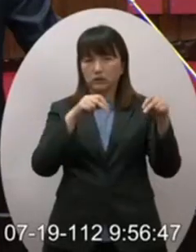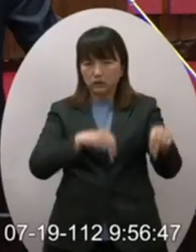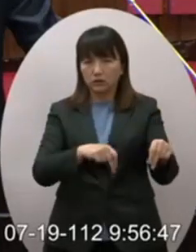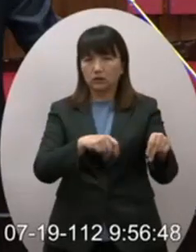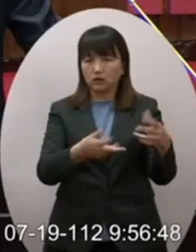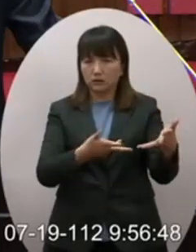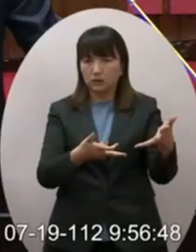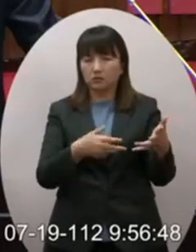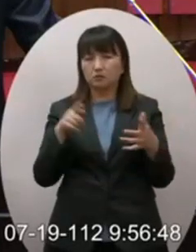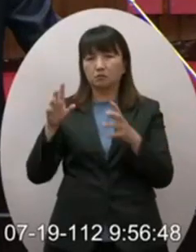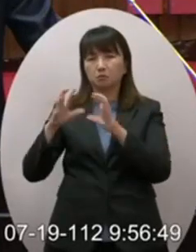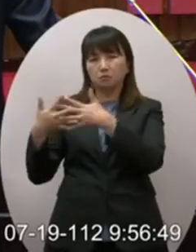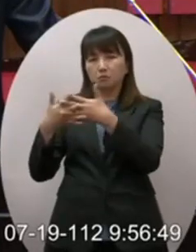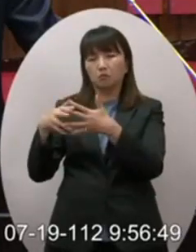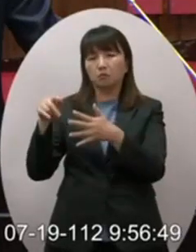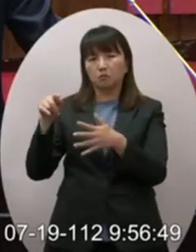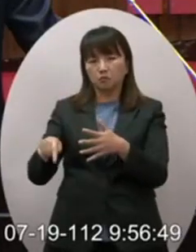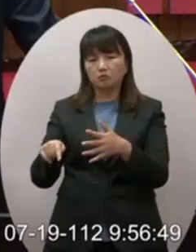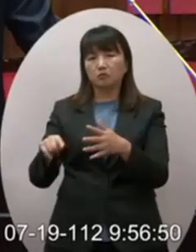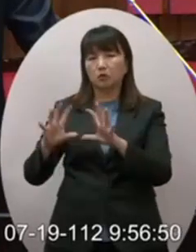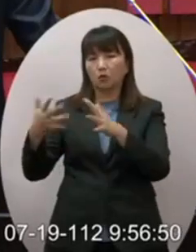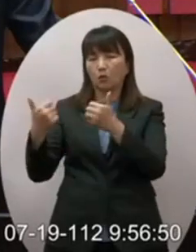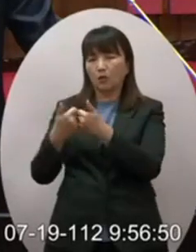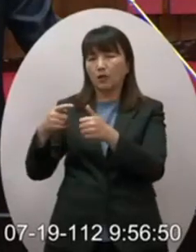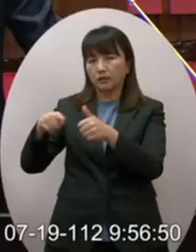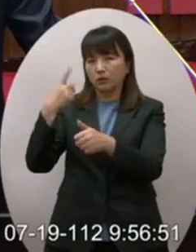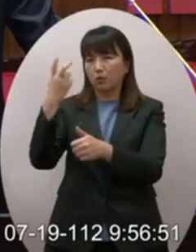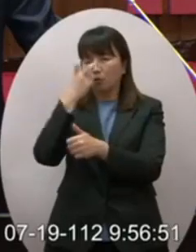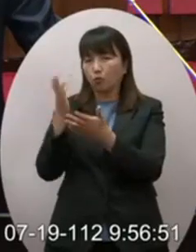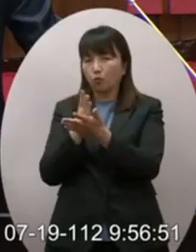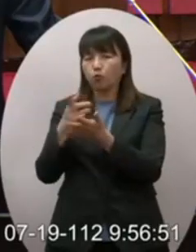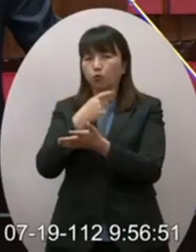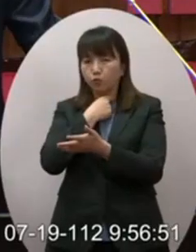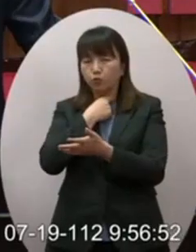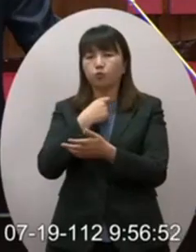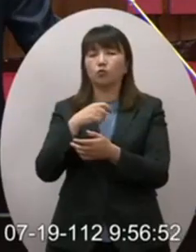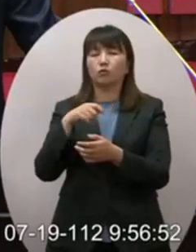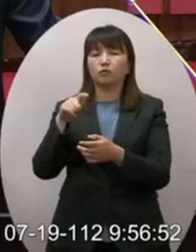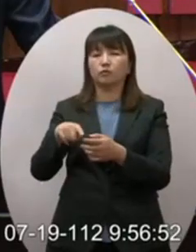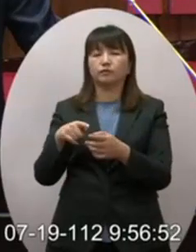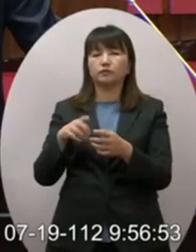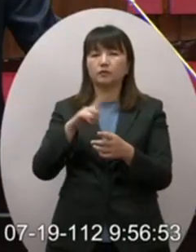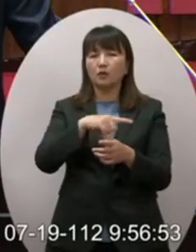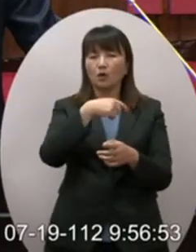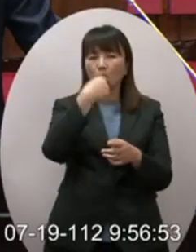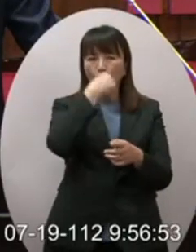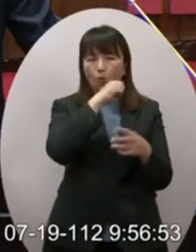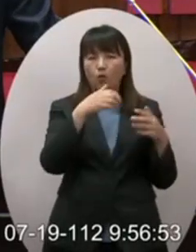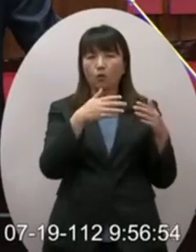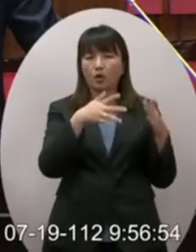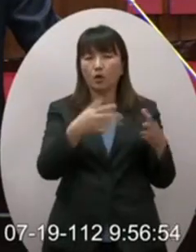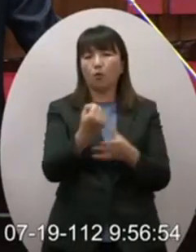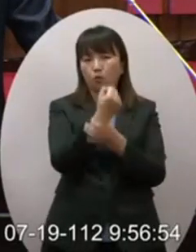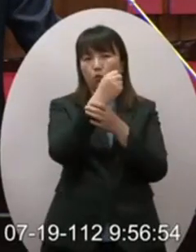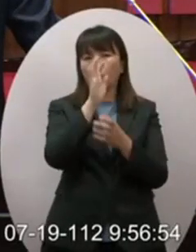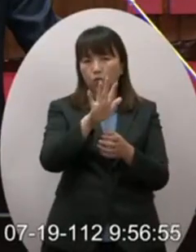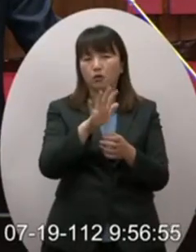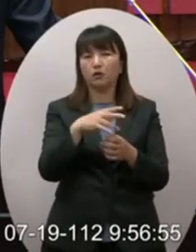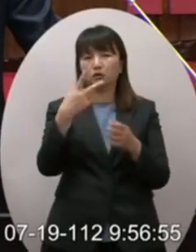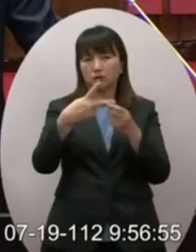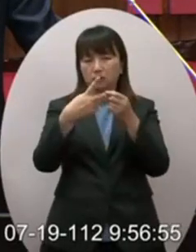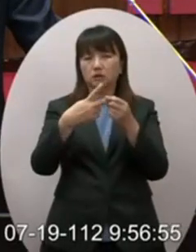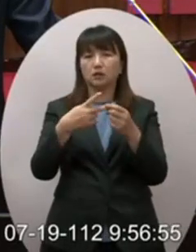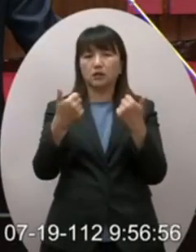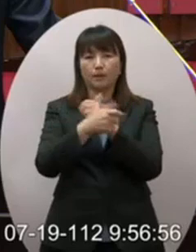對他們來講喔國會要審最重要的一方面表達對台灣的支持二方面